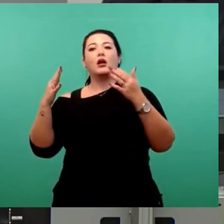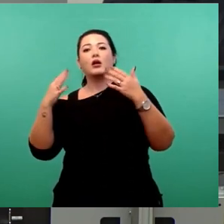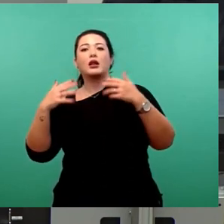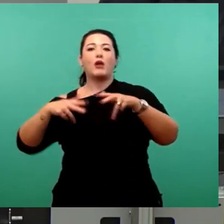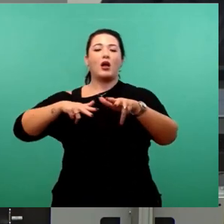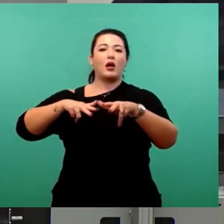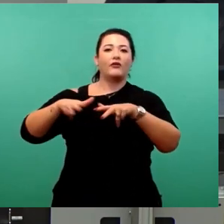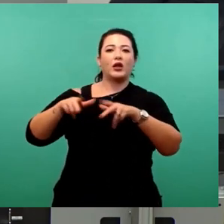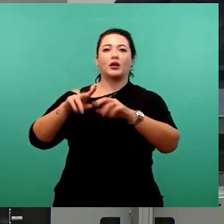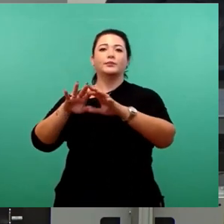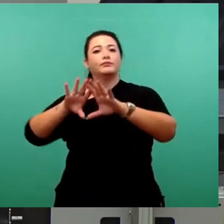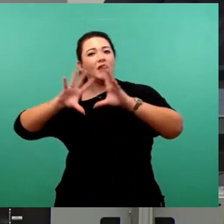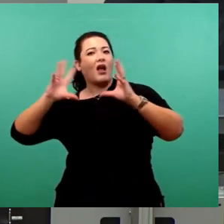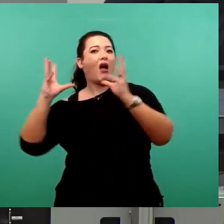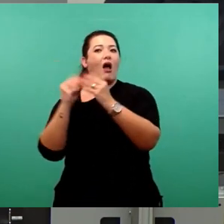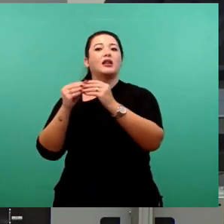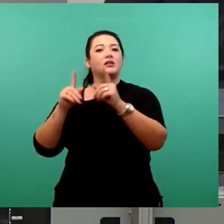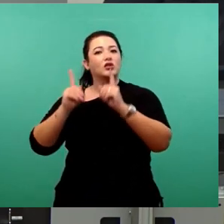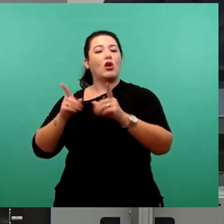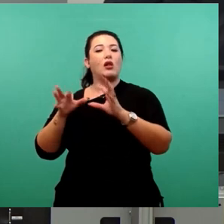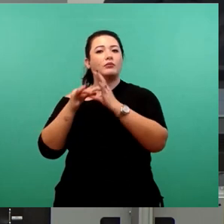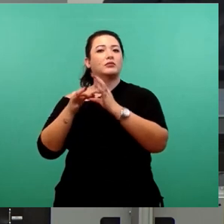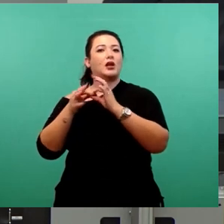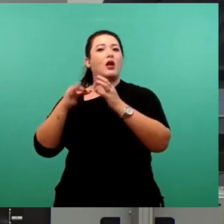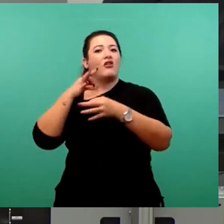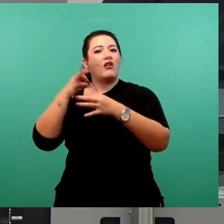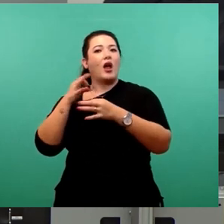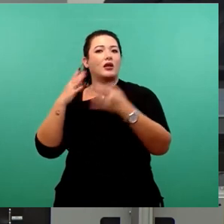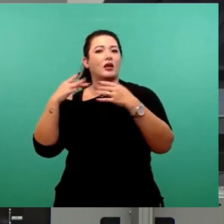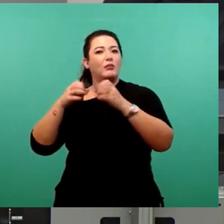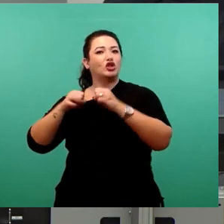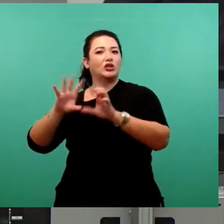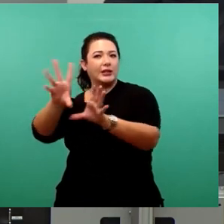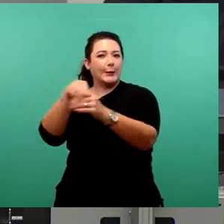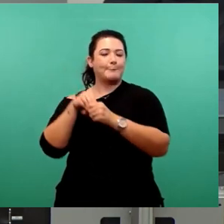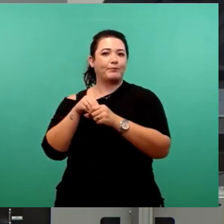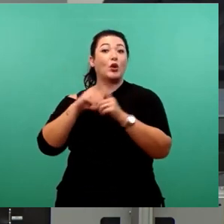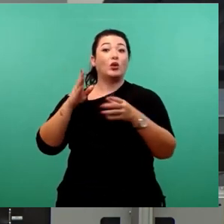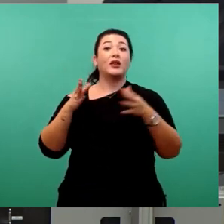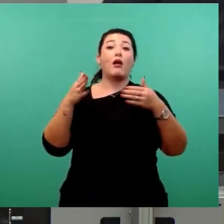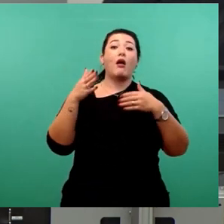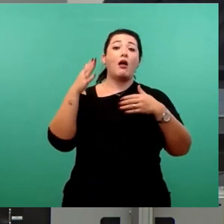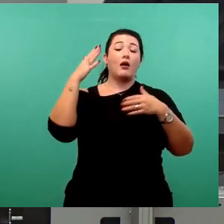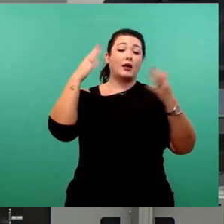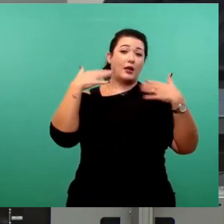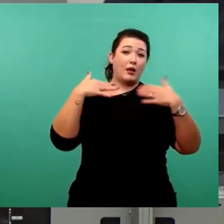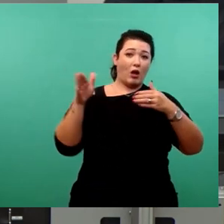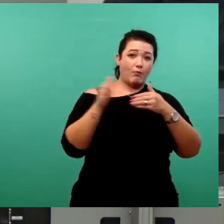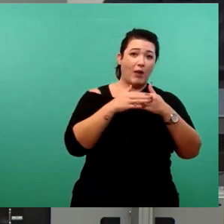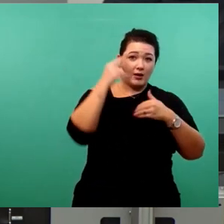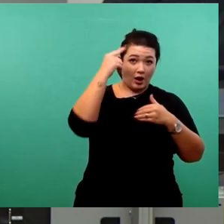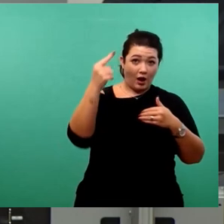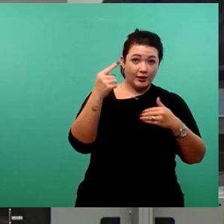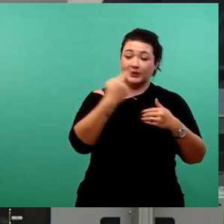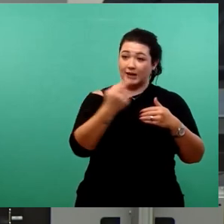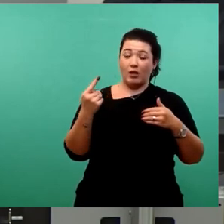Verwaltung in allen Fragen des Klimaschutzes. Sechstens. Der Klimabeirat, und das ist eine wichtige Wirkung, schafft und erhält die